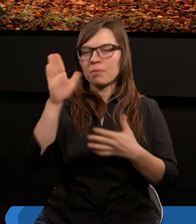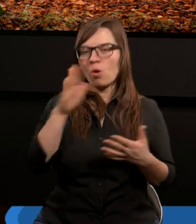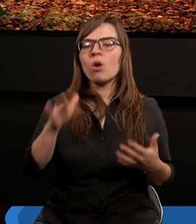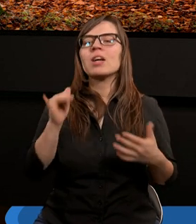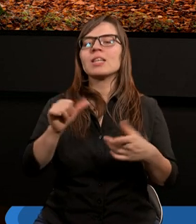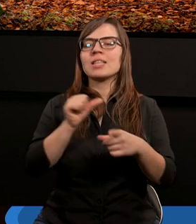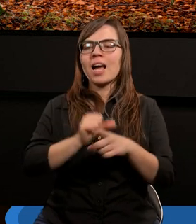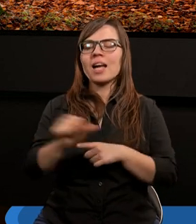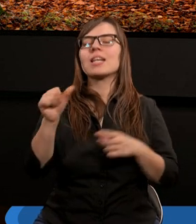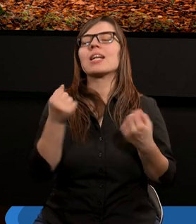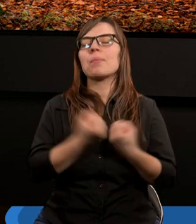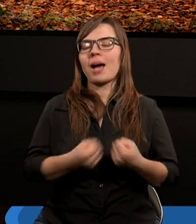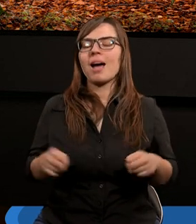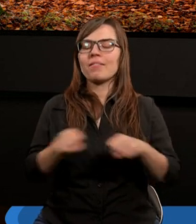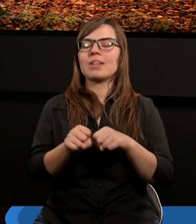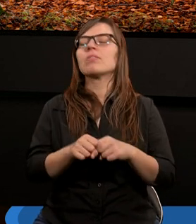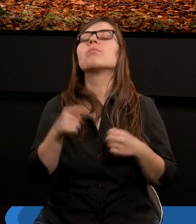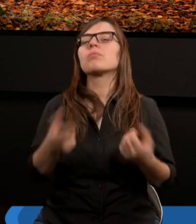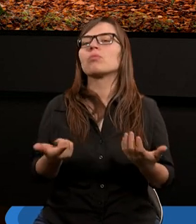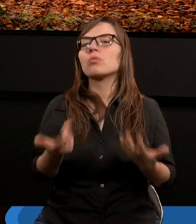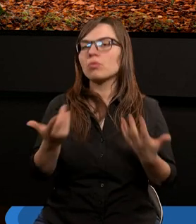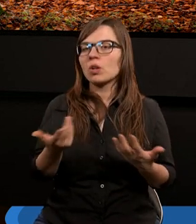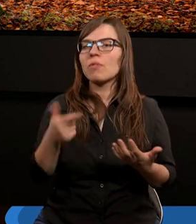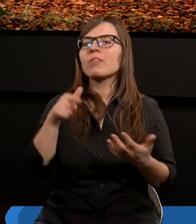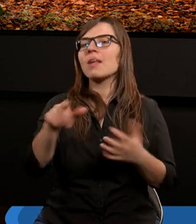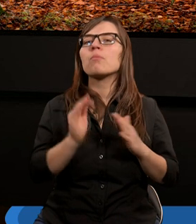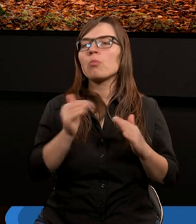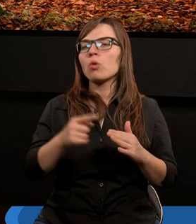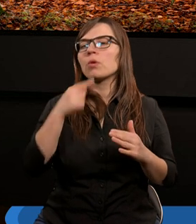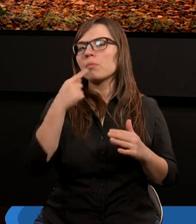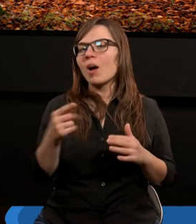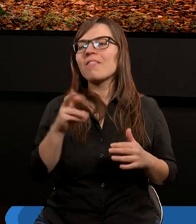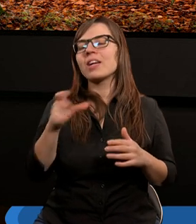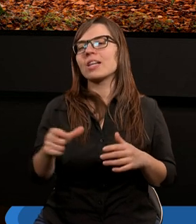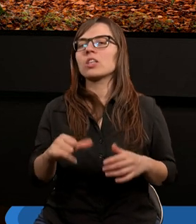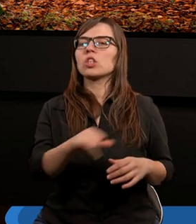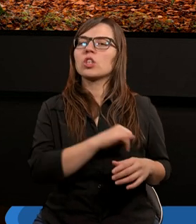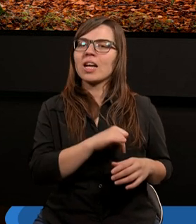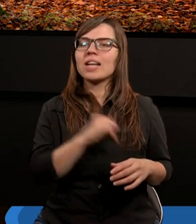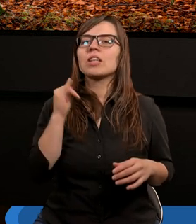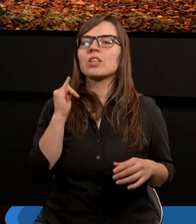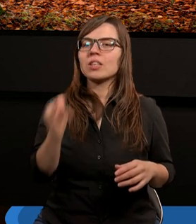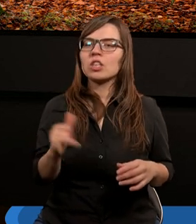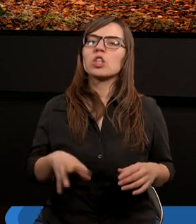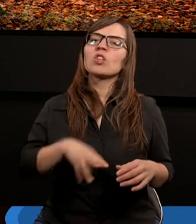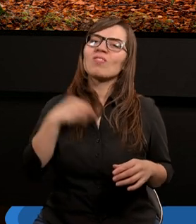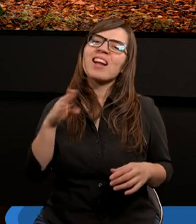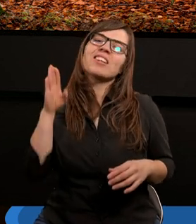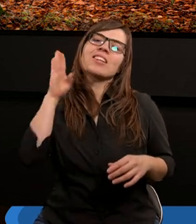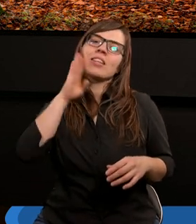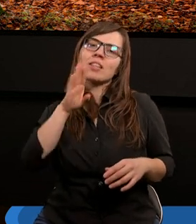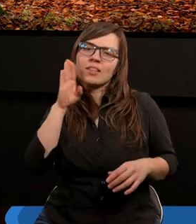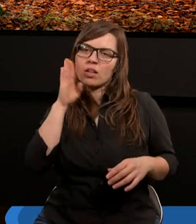i jesteśmy sprawiedliwi. Święci możemy w ten sposób powiedzieć, a więc grzeszni i święci